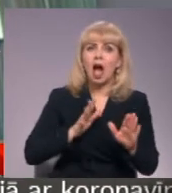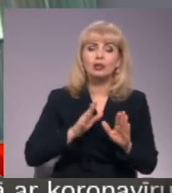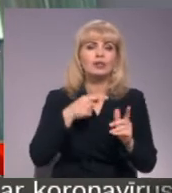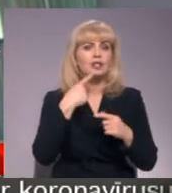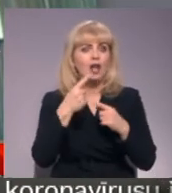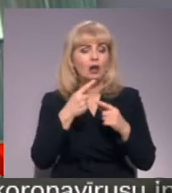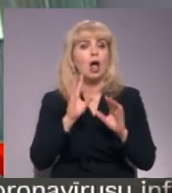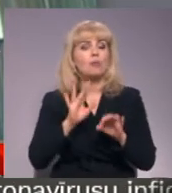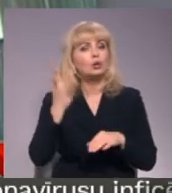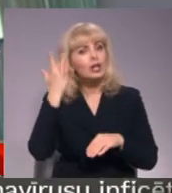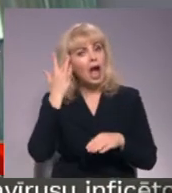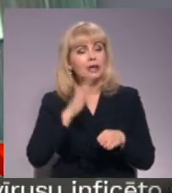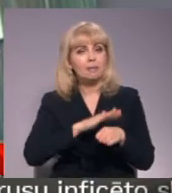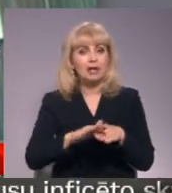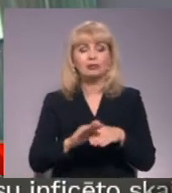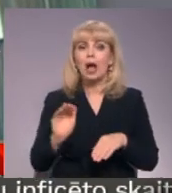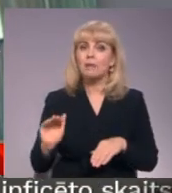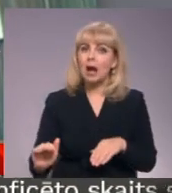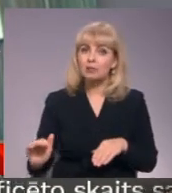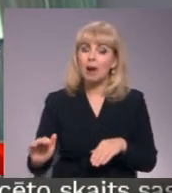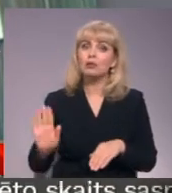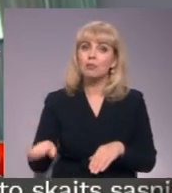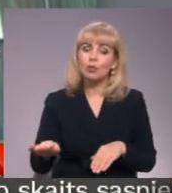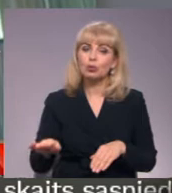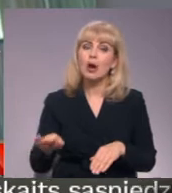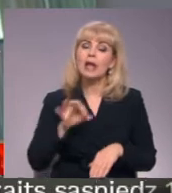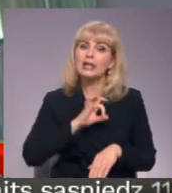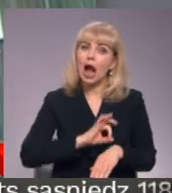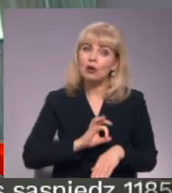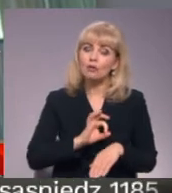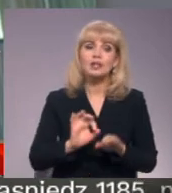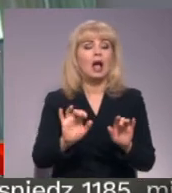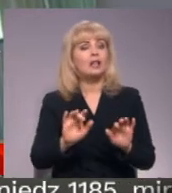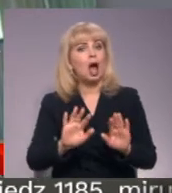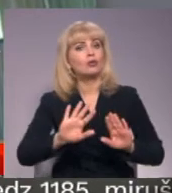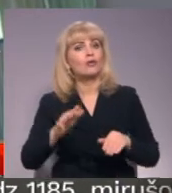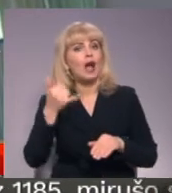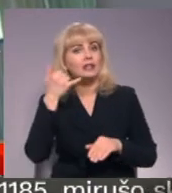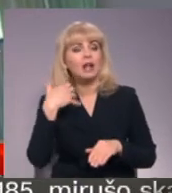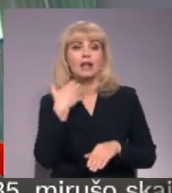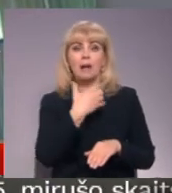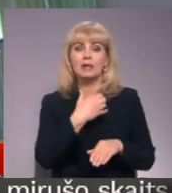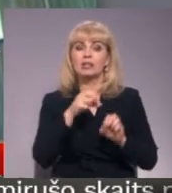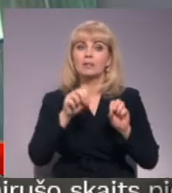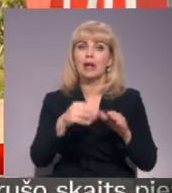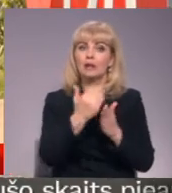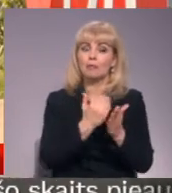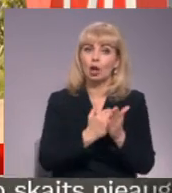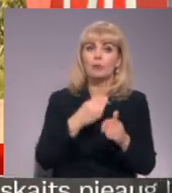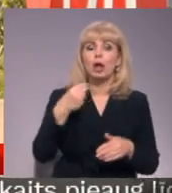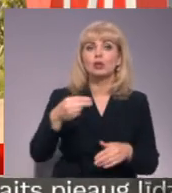saruna būtu jēkpilna un mazais pacients ieguvējs. Tiesa, datorā vai telefonā nepieciešama programma Zoom.